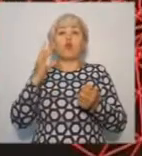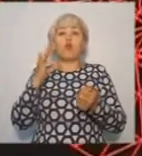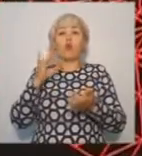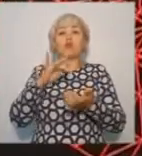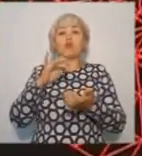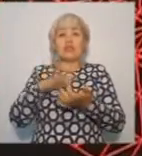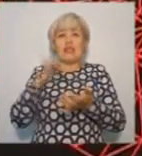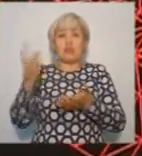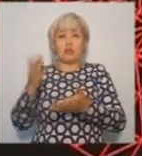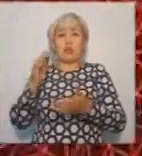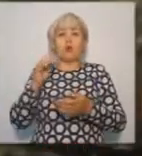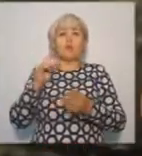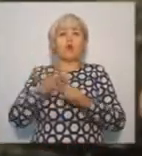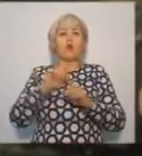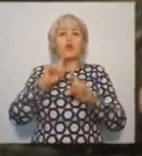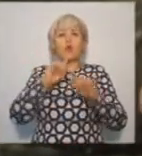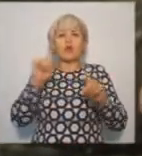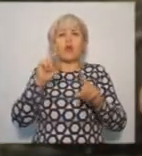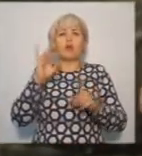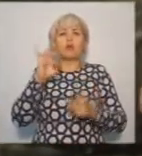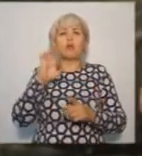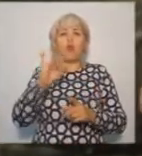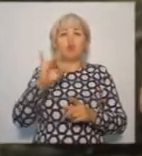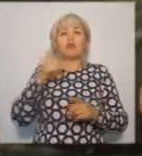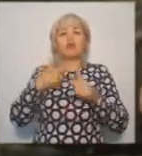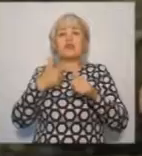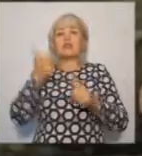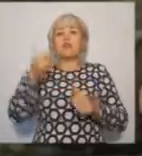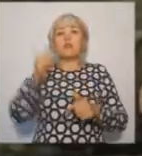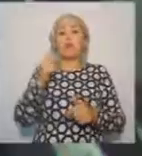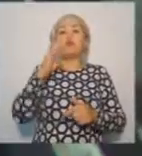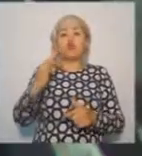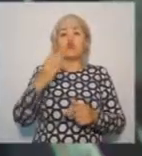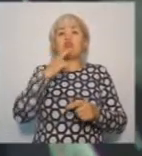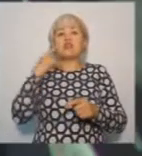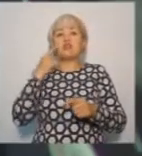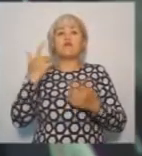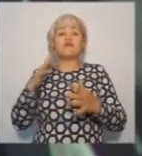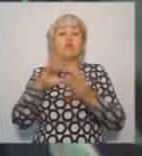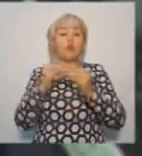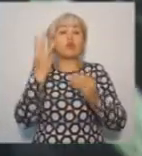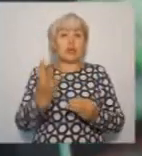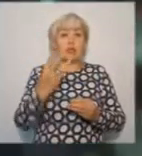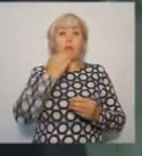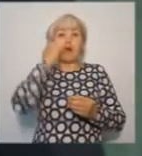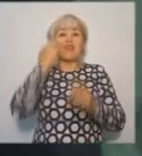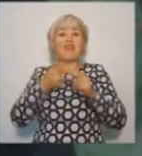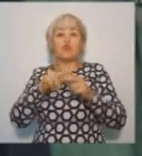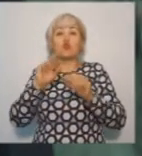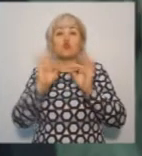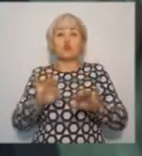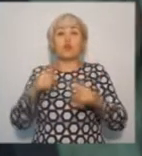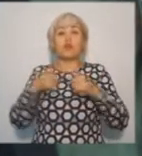уникальный прибор – гамма-нож. В России их всего три. Благодаря такой чудо технике удается убирать труднодоступные новообразования,